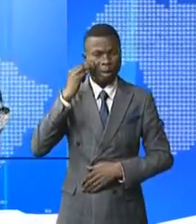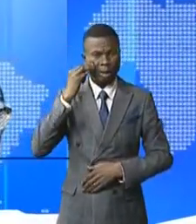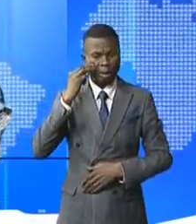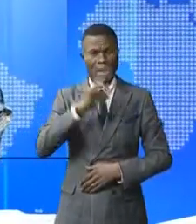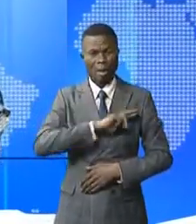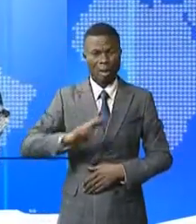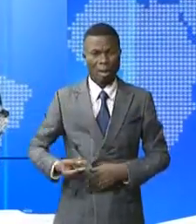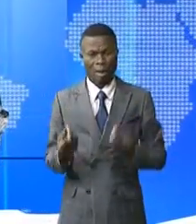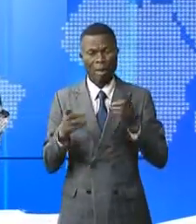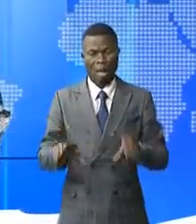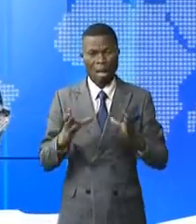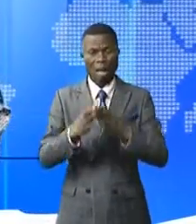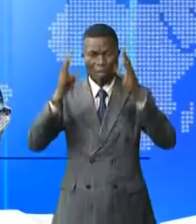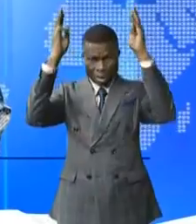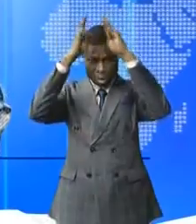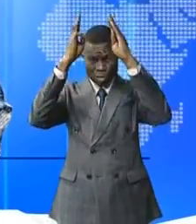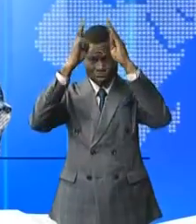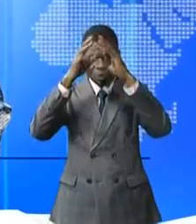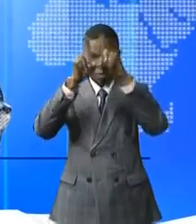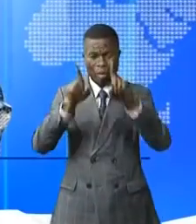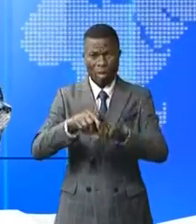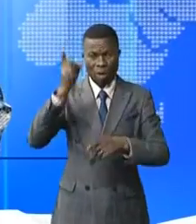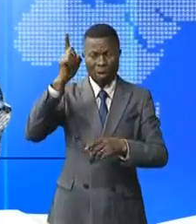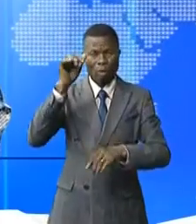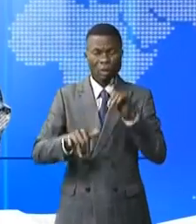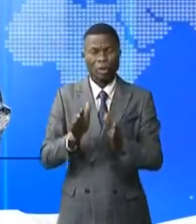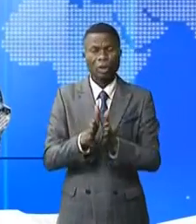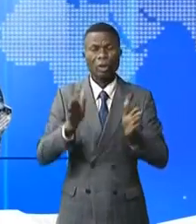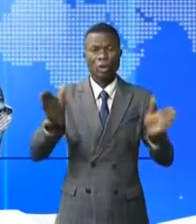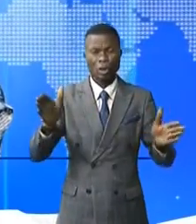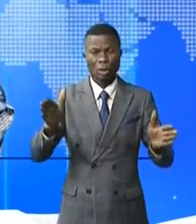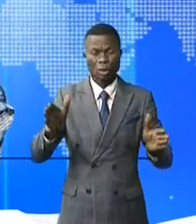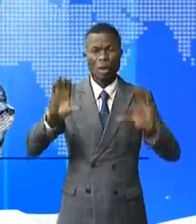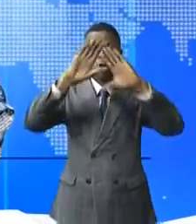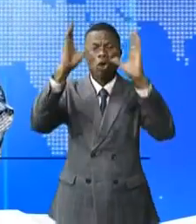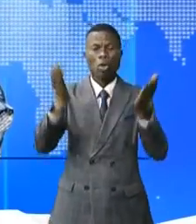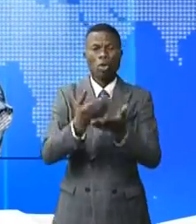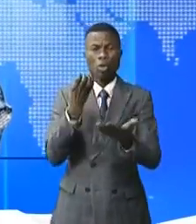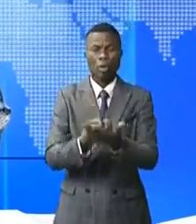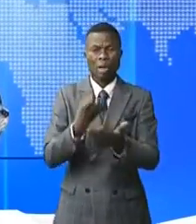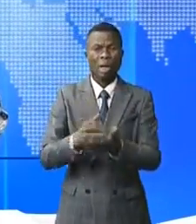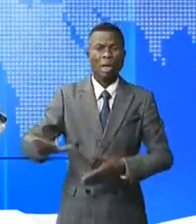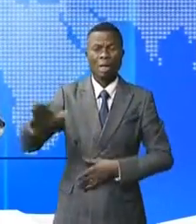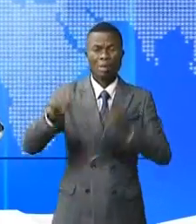la République démocratique du Congo et il est aussi le premier secrétaire général de la Communauté économique des États d'Afrique centrale.